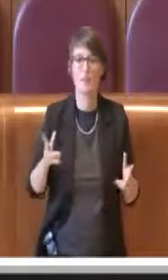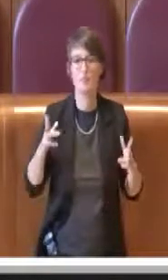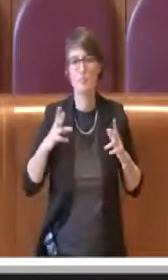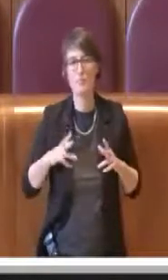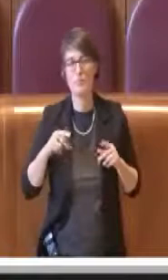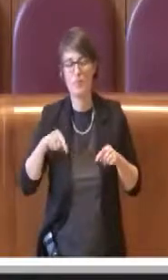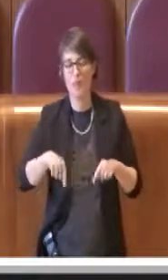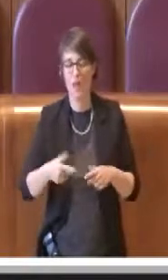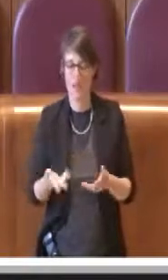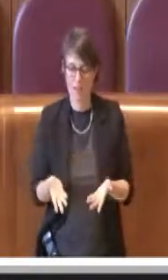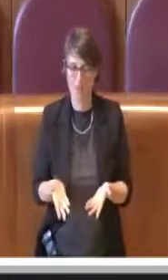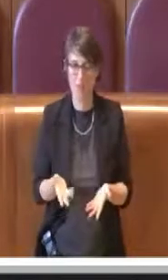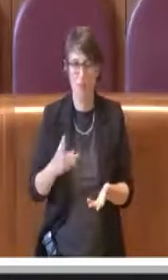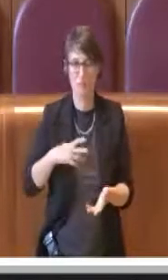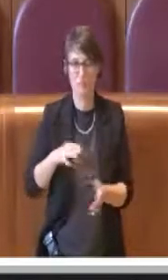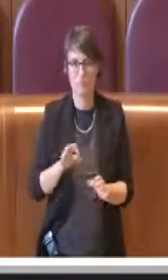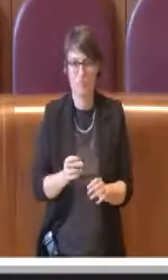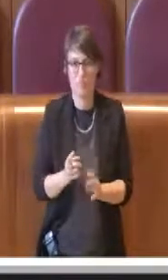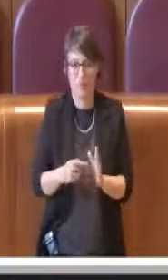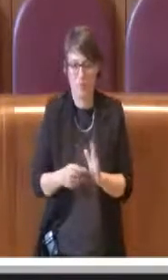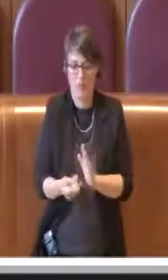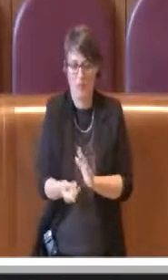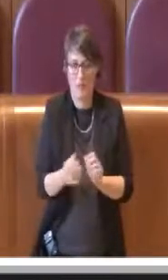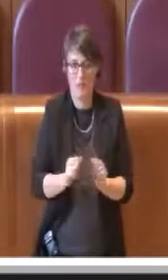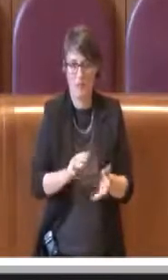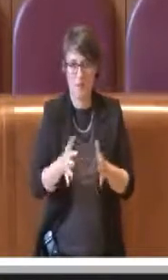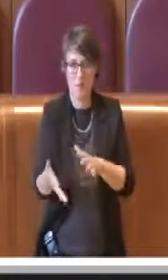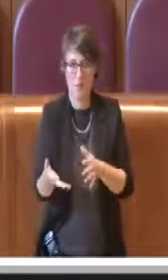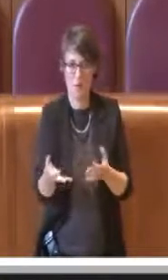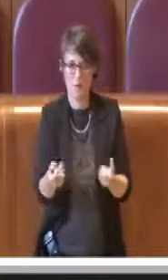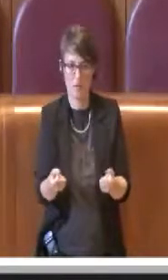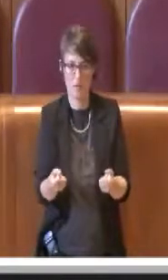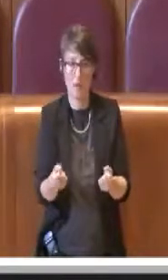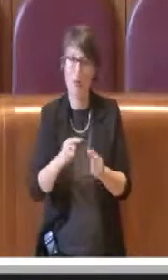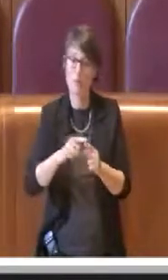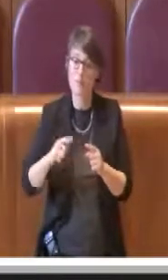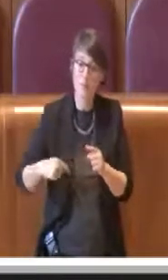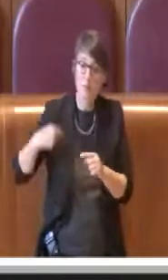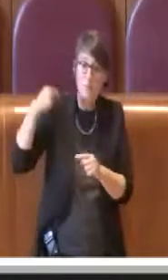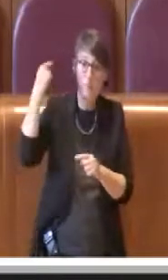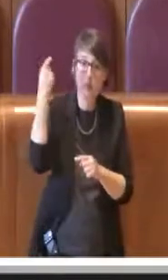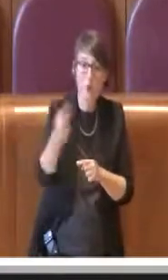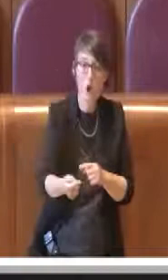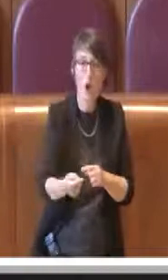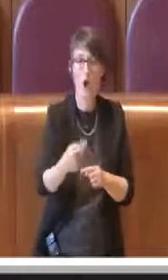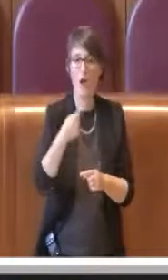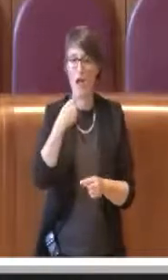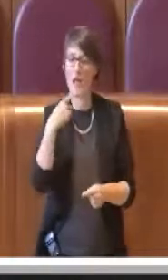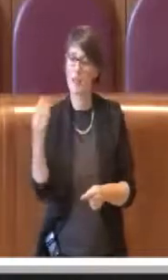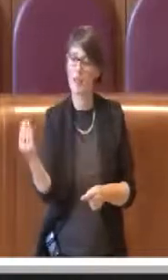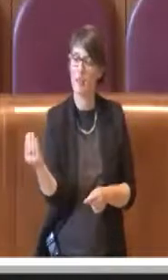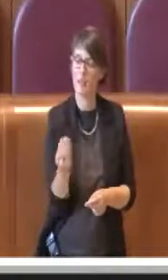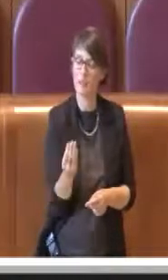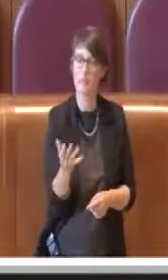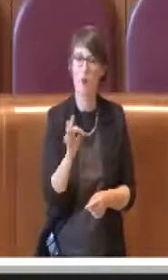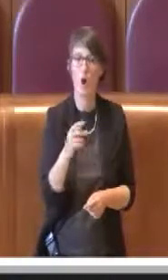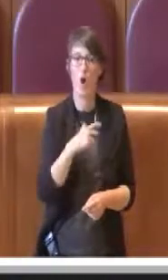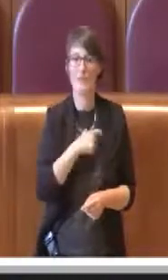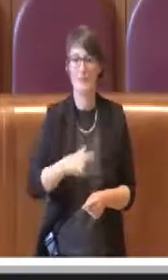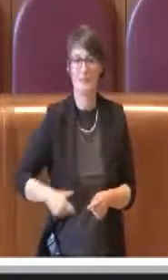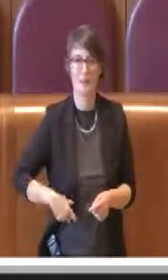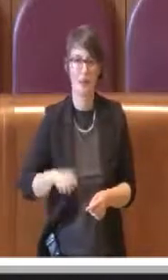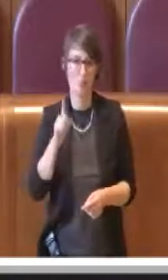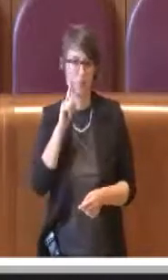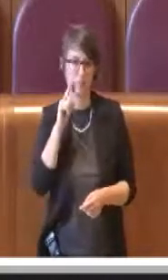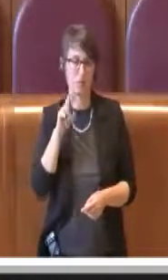concretizzare e poi ecco, chi verrà, che sarà nuovamente Virginia Raggi o qualsiasi altro, sicuramente